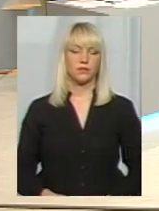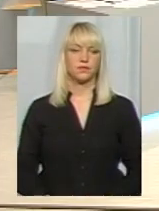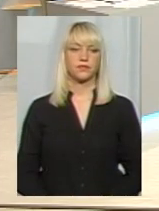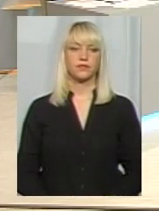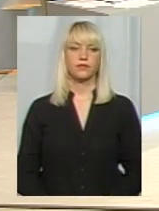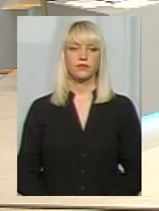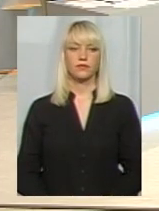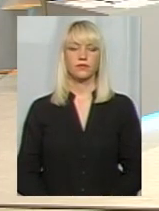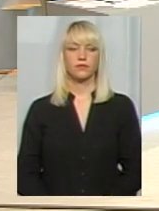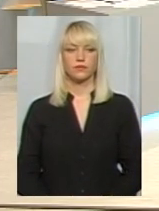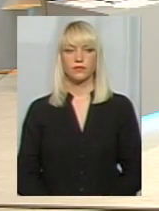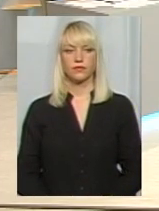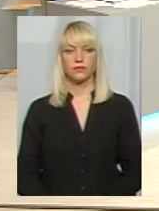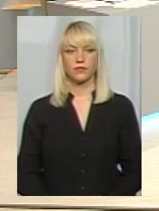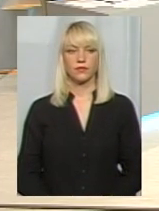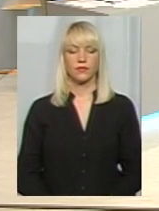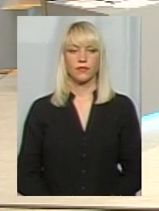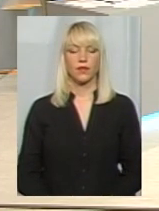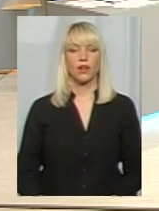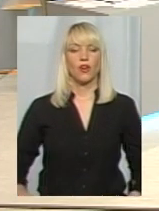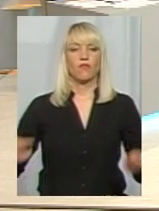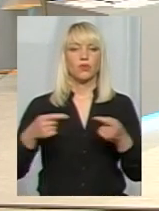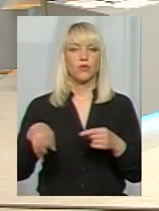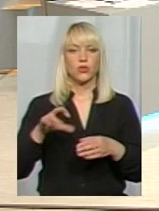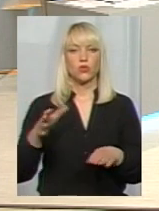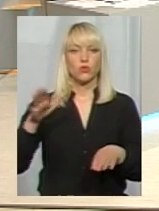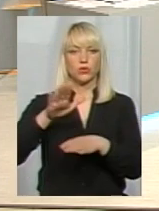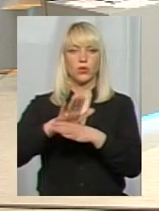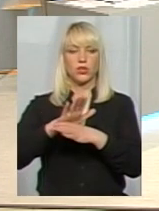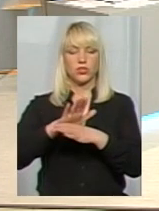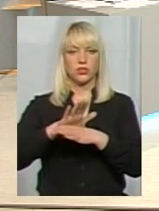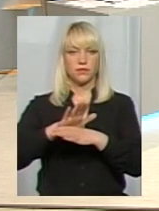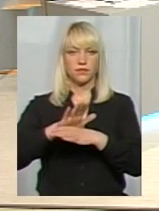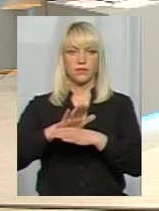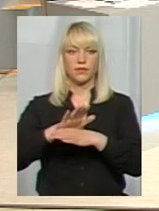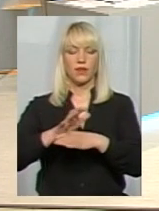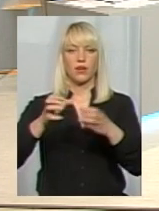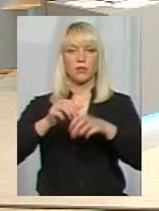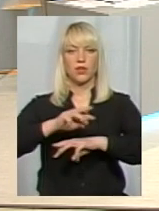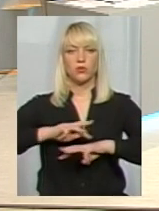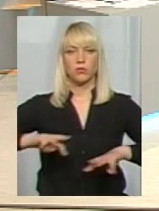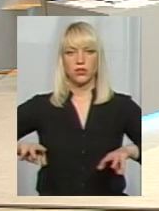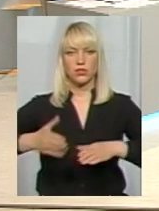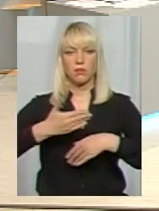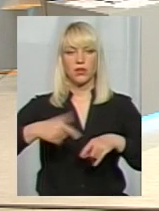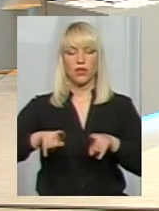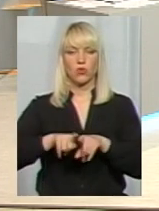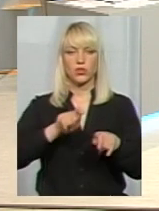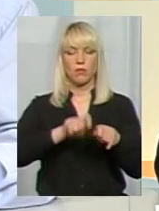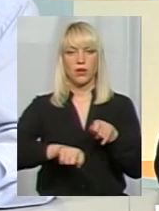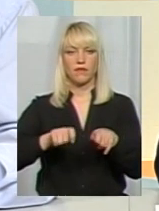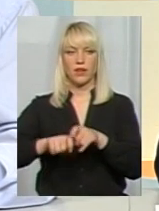додавати. Відповідно також до розпорядження Кабінету Міністрів ми теж перевіряємо